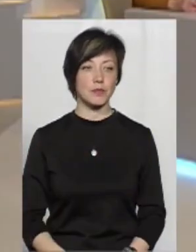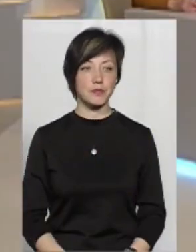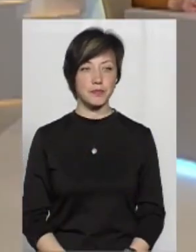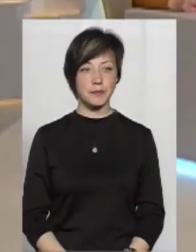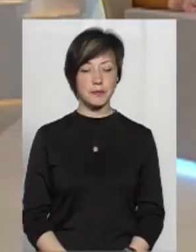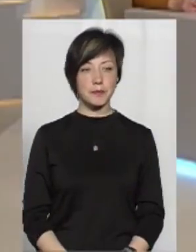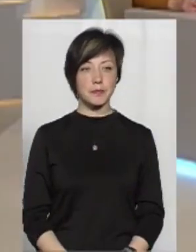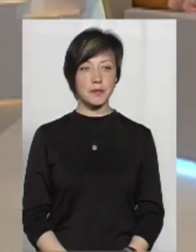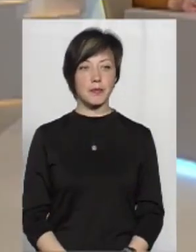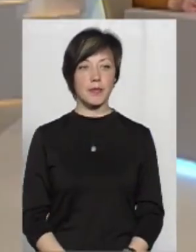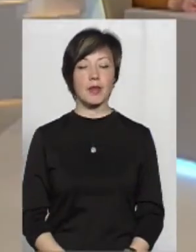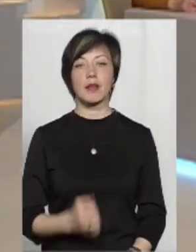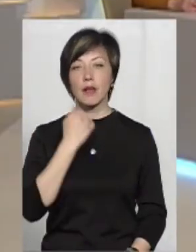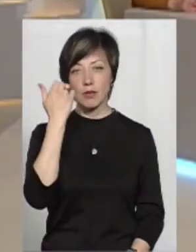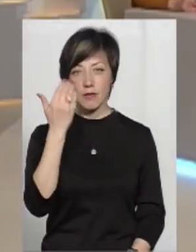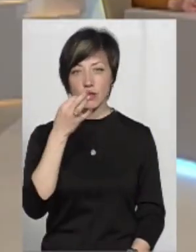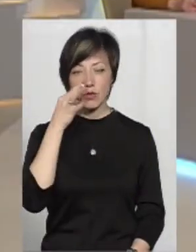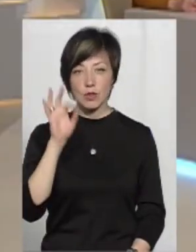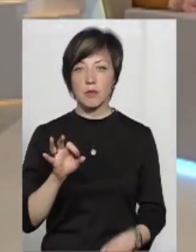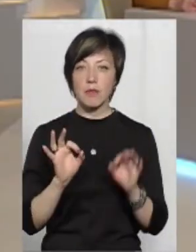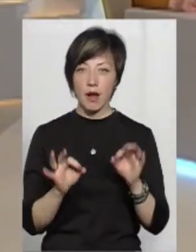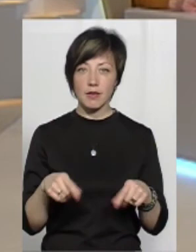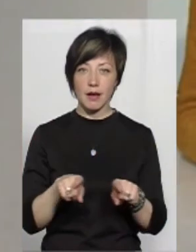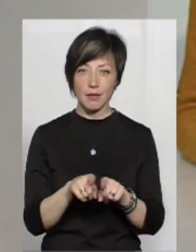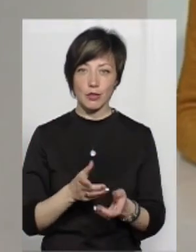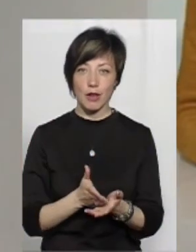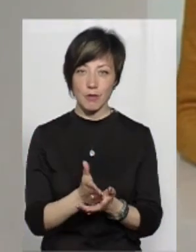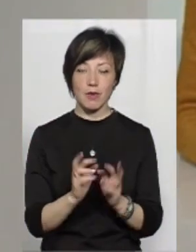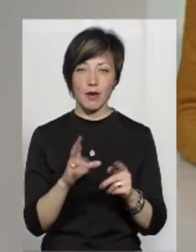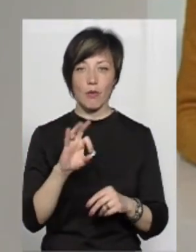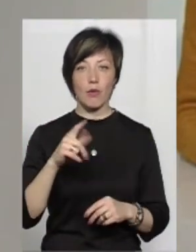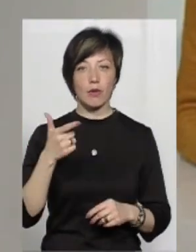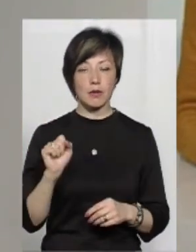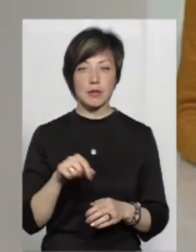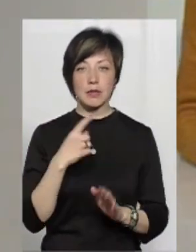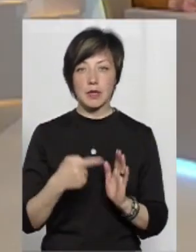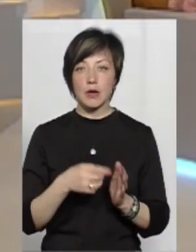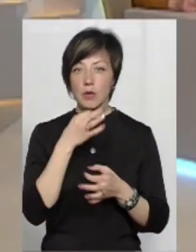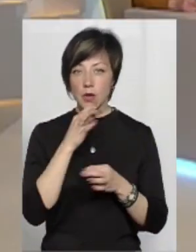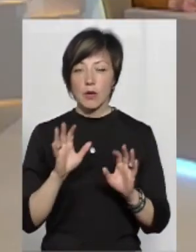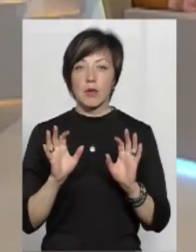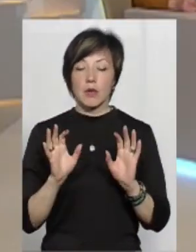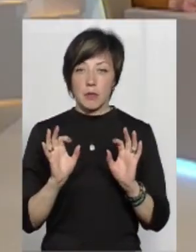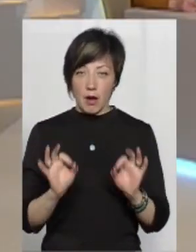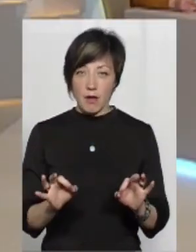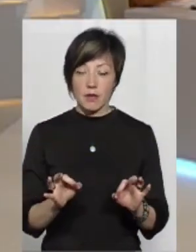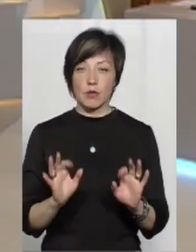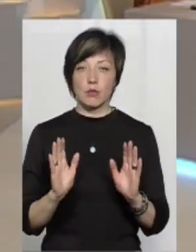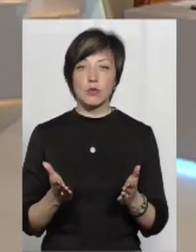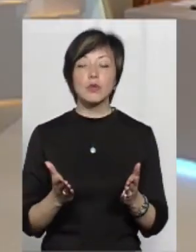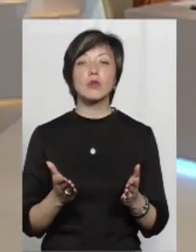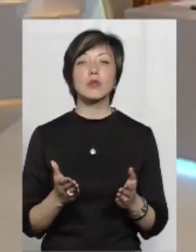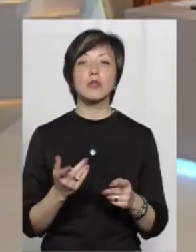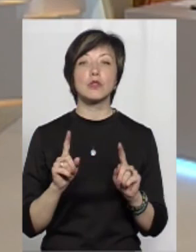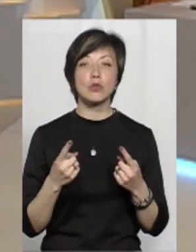того… Дякую за ваш досвід, пане Олеже. Чи правильно таким шляхом, як пані Ольга? В будь-якому випадку це буде правильно. Чому? Тому що,